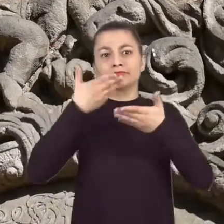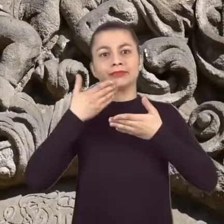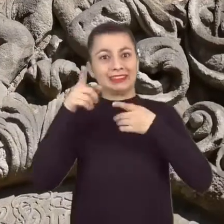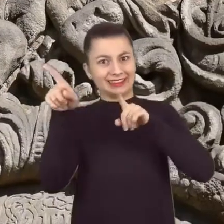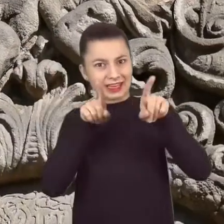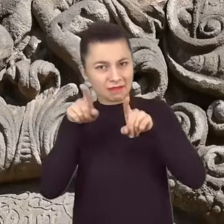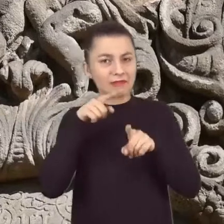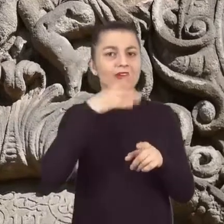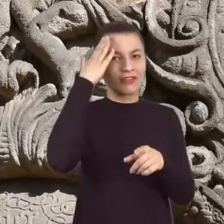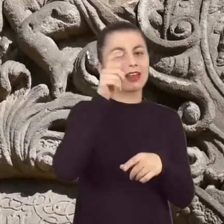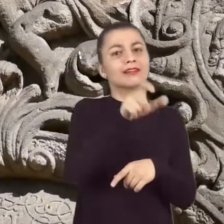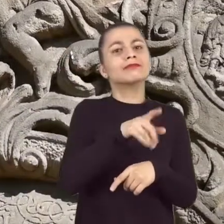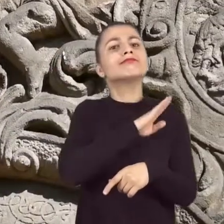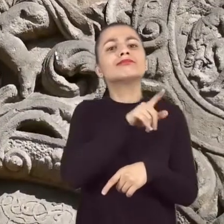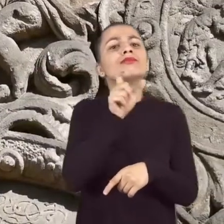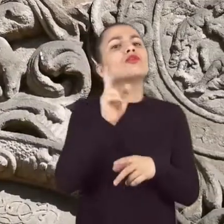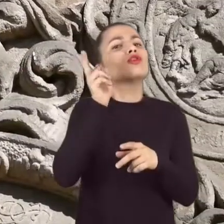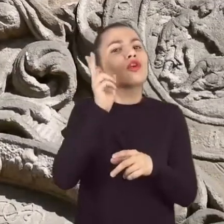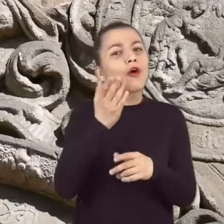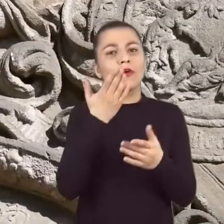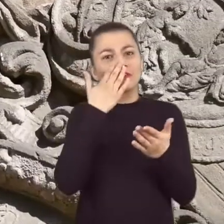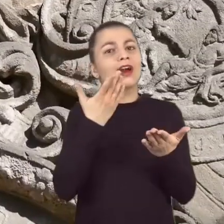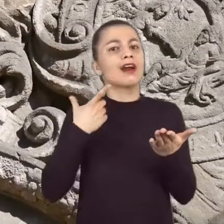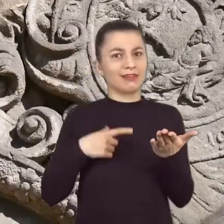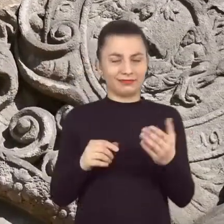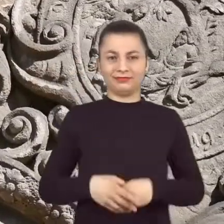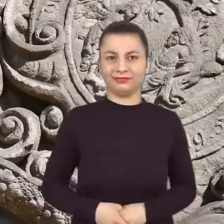dekoracyjne, często mające znaczenie symboliczne.